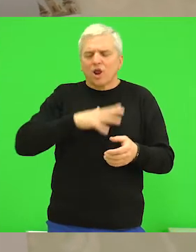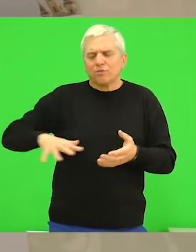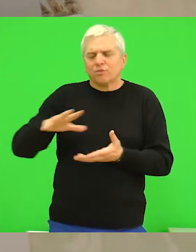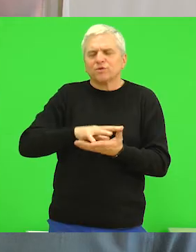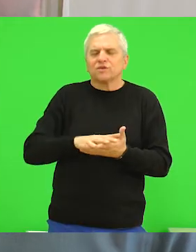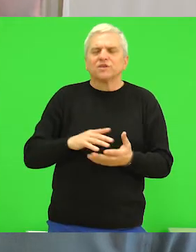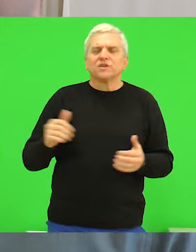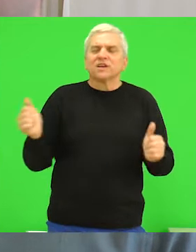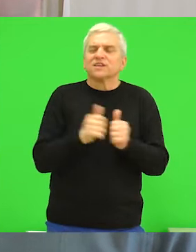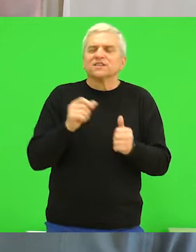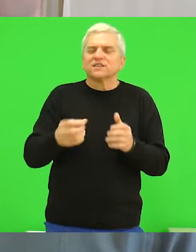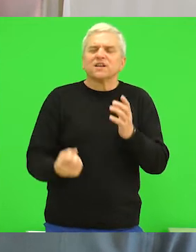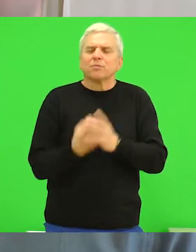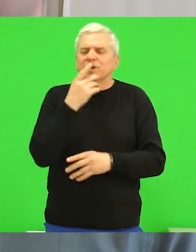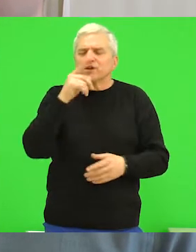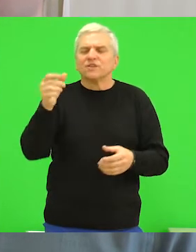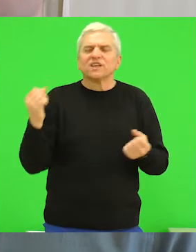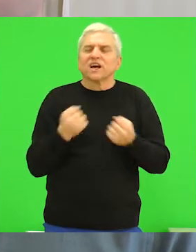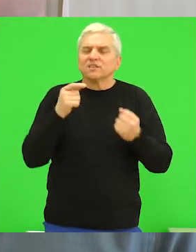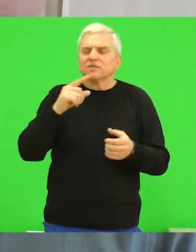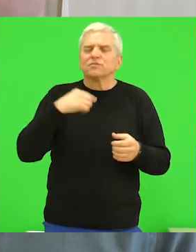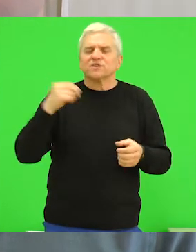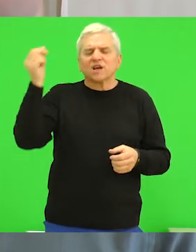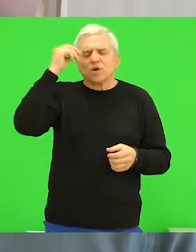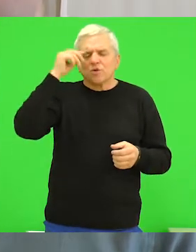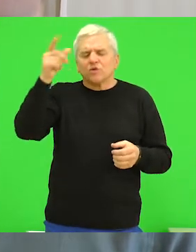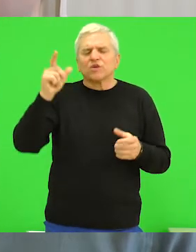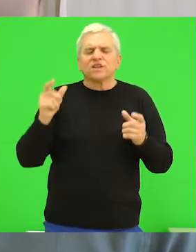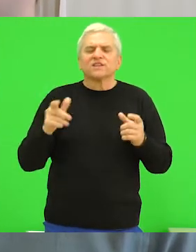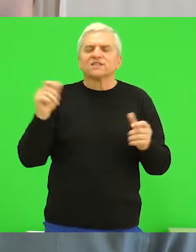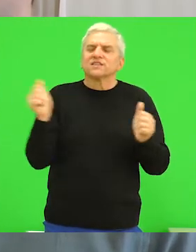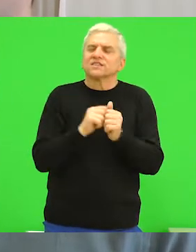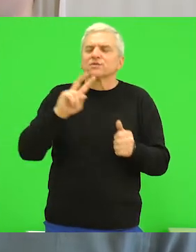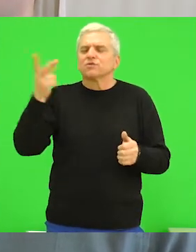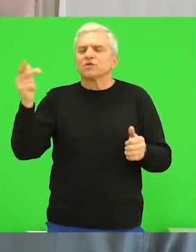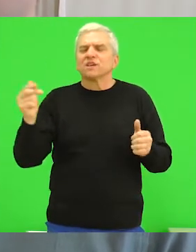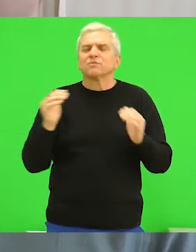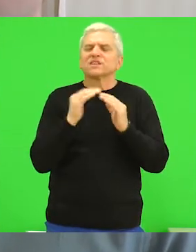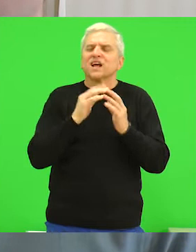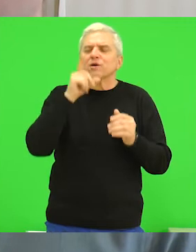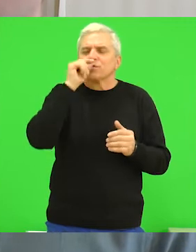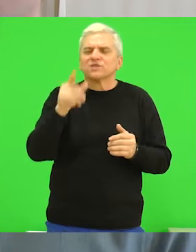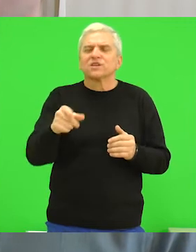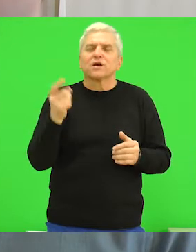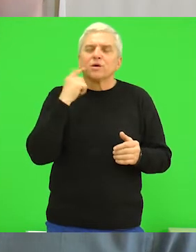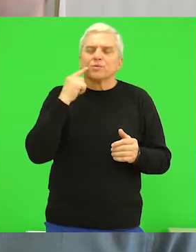nivou. Pored tih prirodnih odlika, ćemo naravno naše kulturno i turijske spomenike u saradnji sa drugim opštinama pokušati da